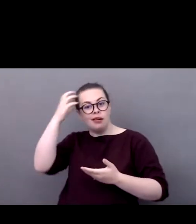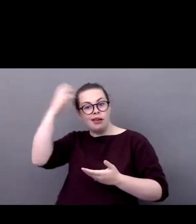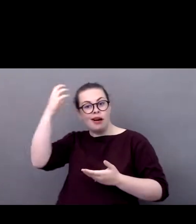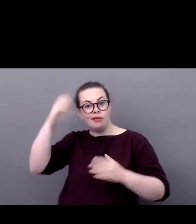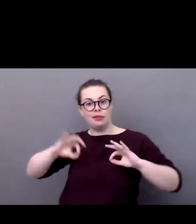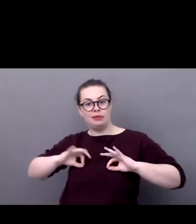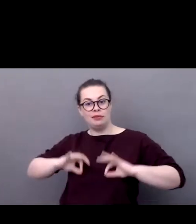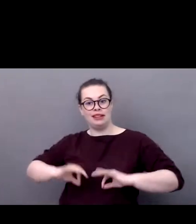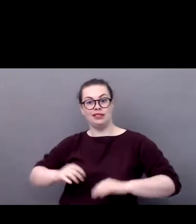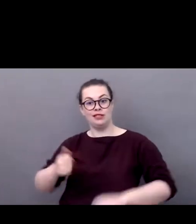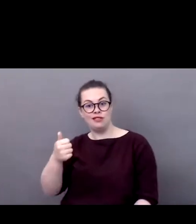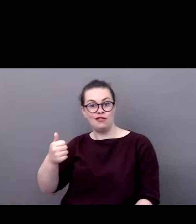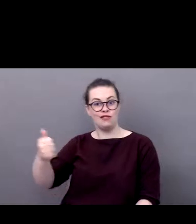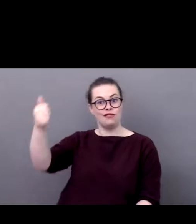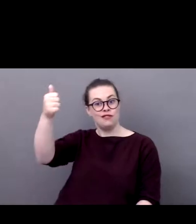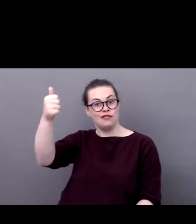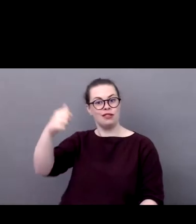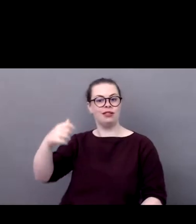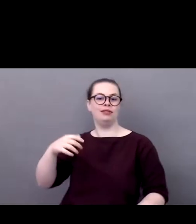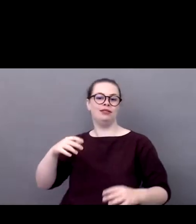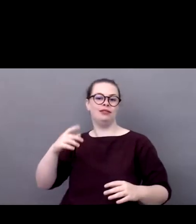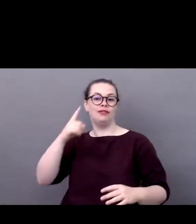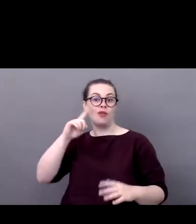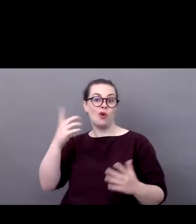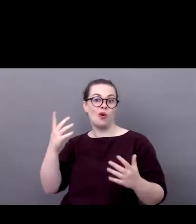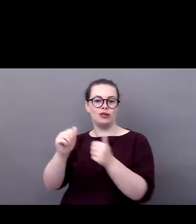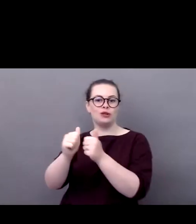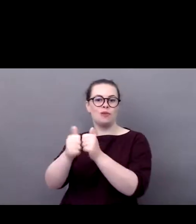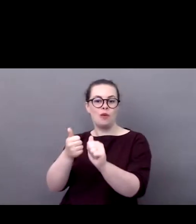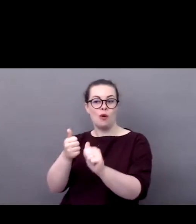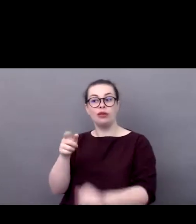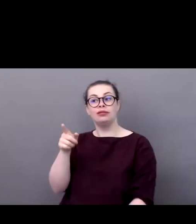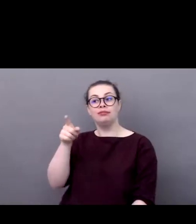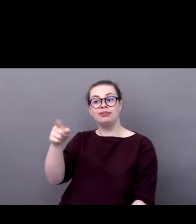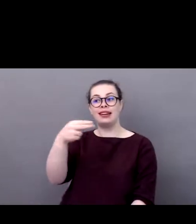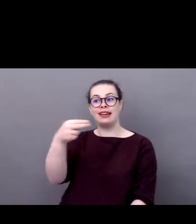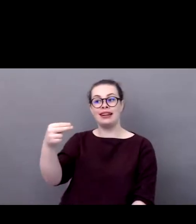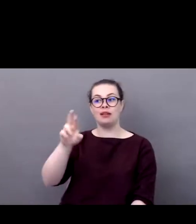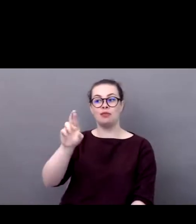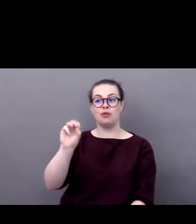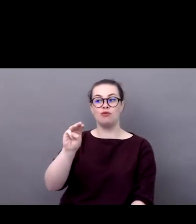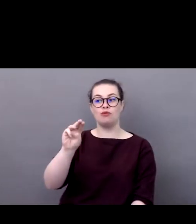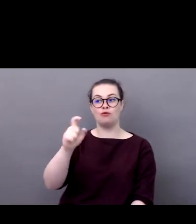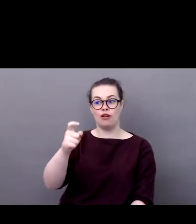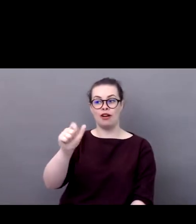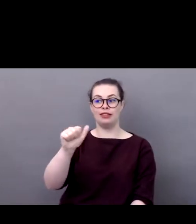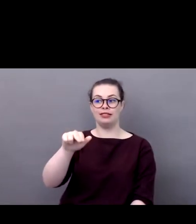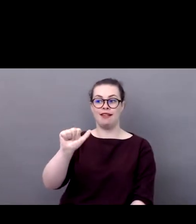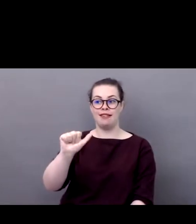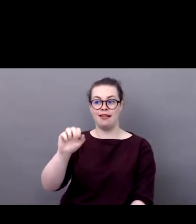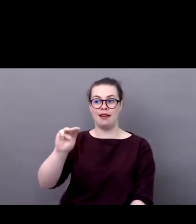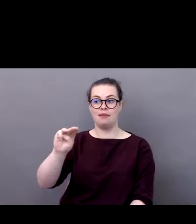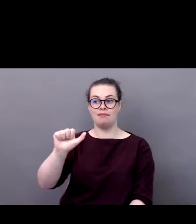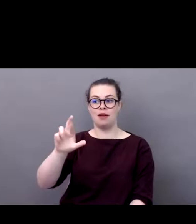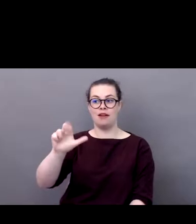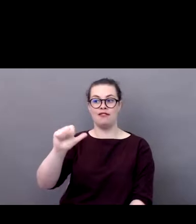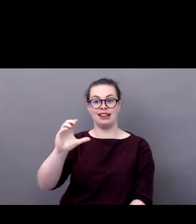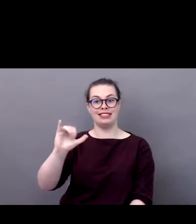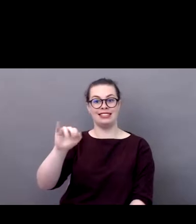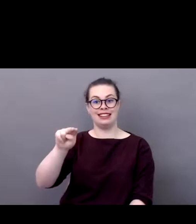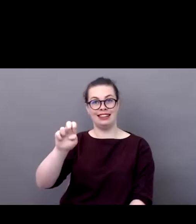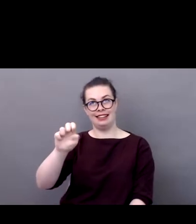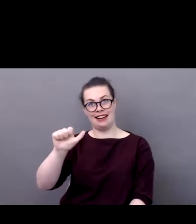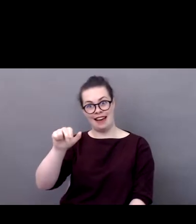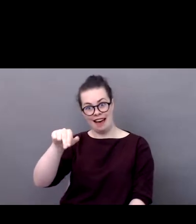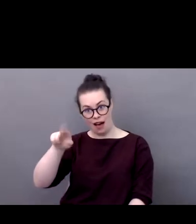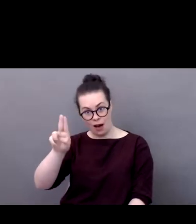Maracineanu. We will both speak in French for this section. So if you want to change the channel, the sound channel, you